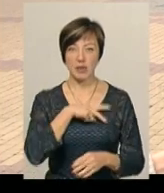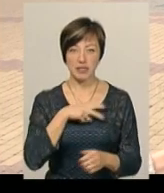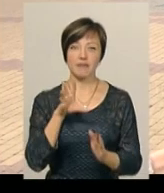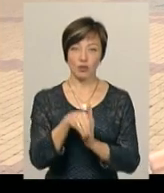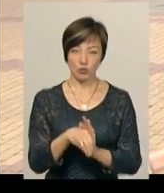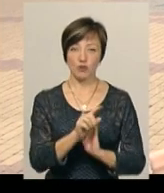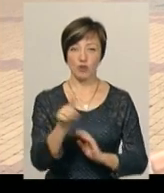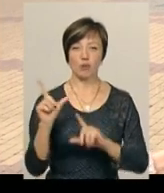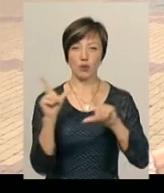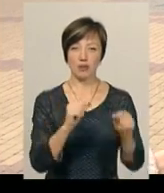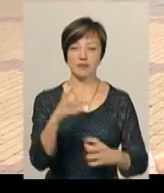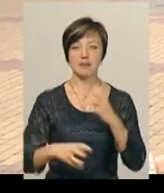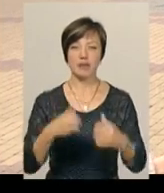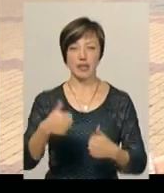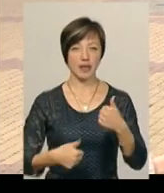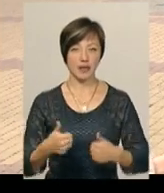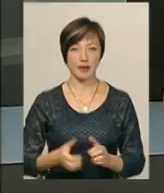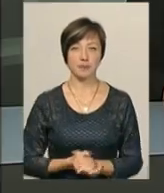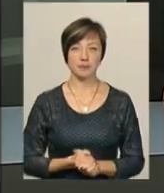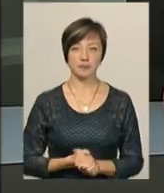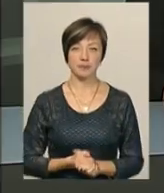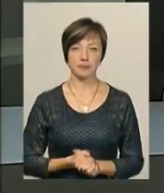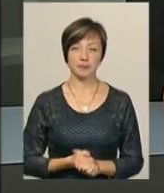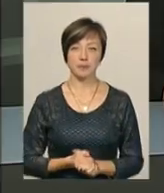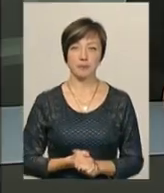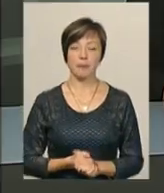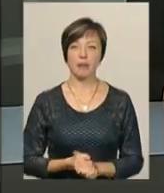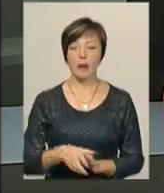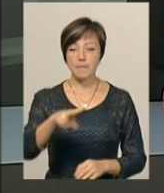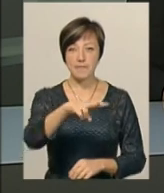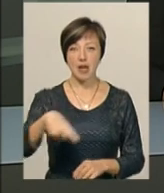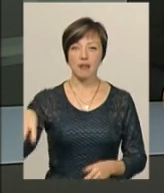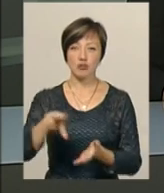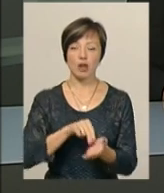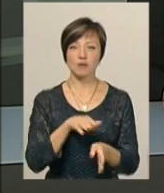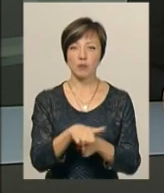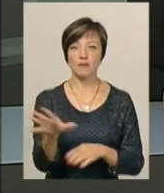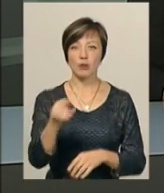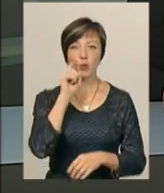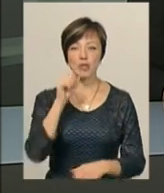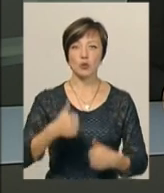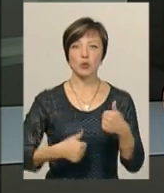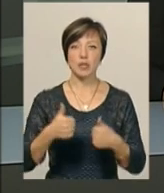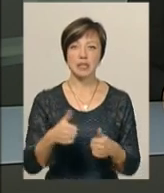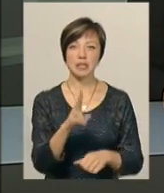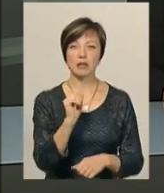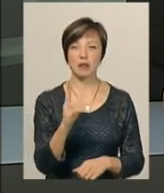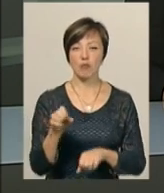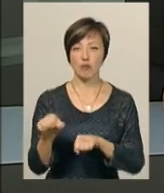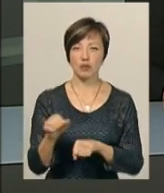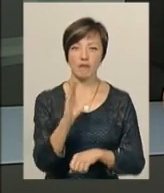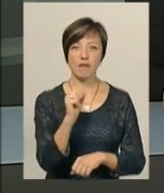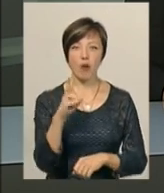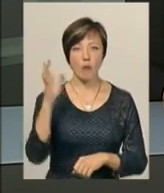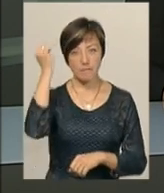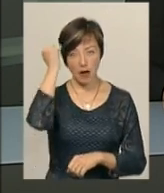війдуть, то вони поїдуть на всесвітні ігри. Паралельно в Черкасах відбувався і всеукраїнський турнір з кік-боксингу ваку